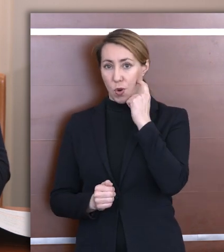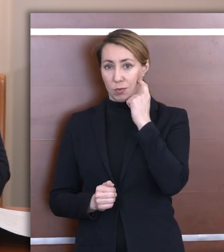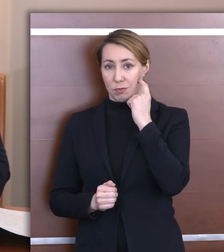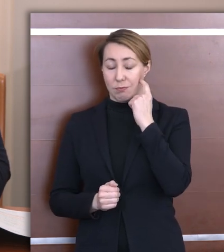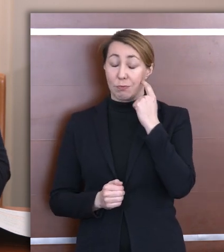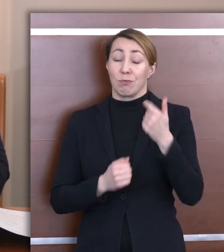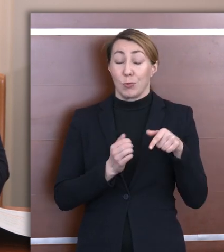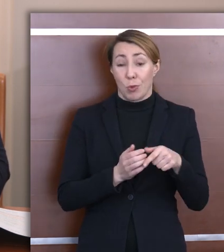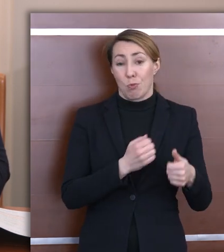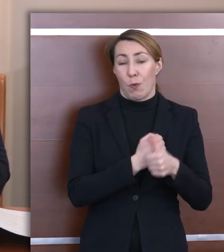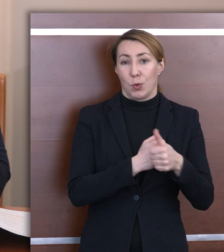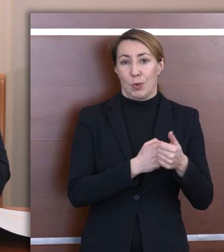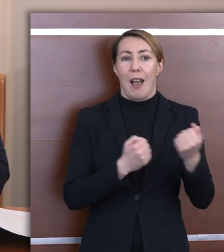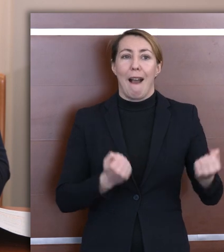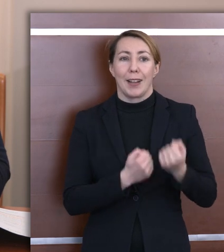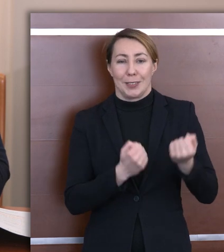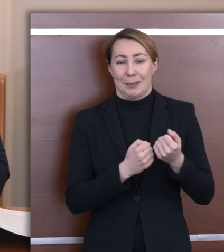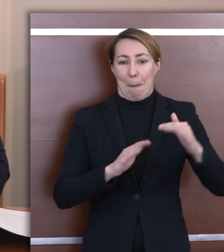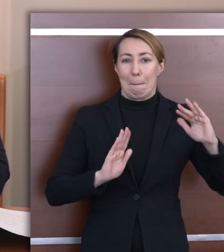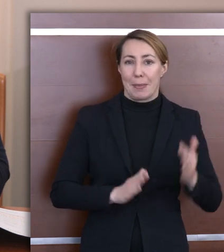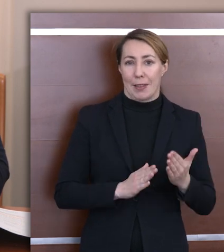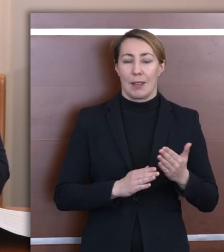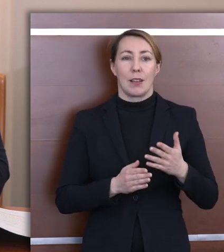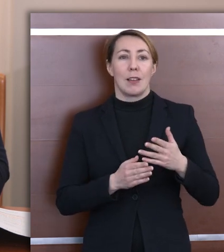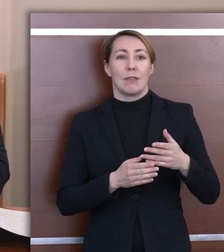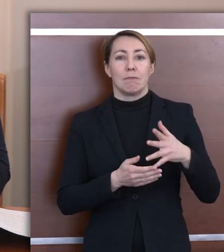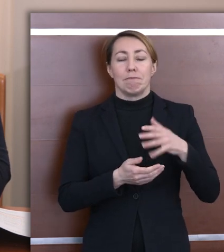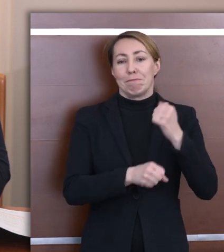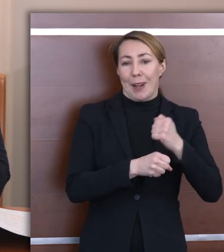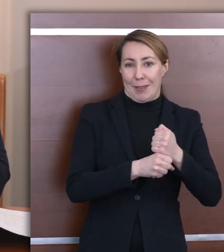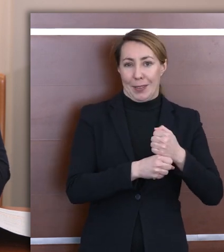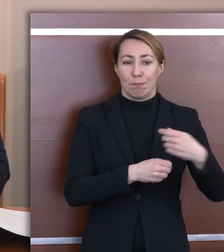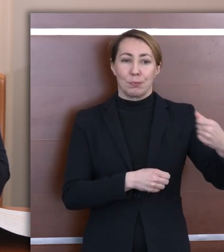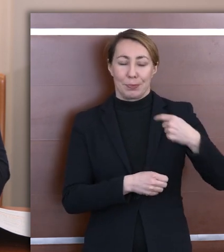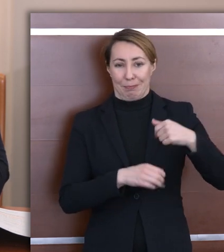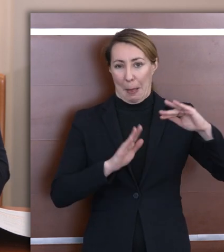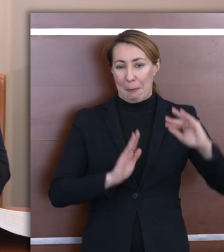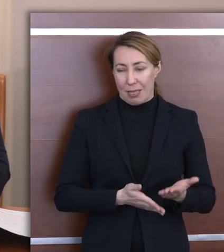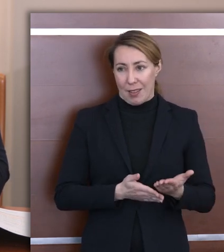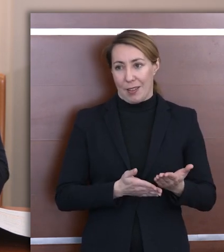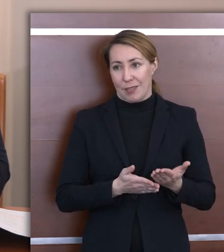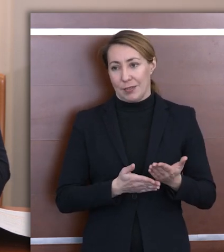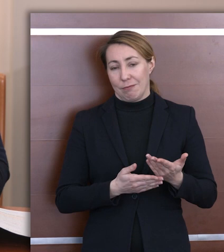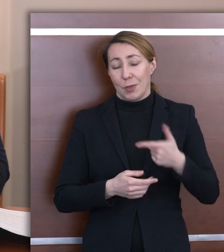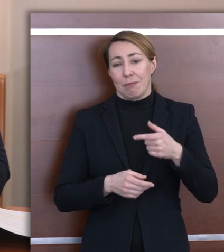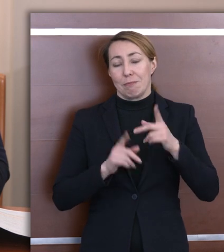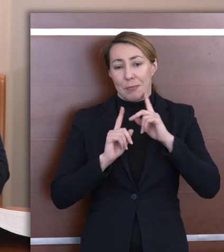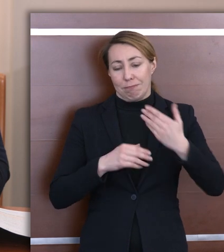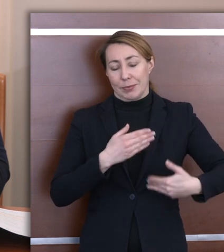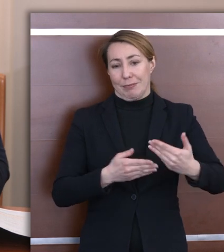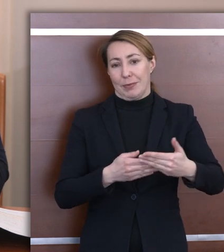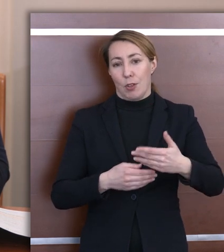mniej aktywna, wykonuje gorzej płatne zajęcia, co naturalne funkcjonuje w gorszych